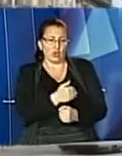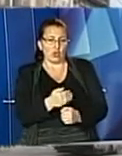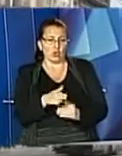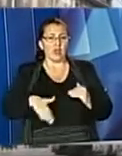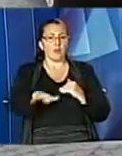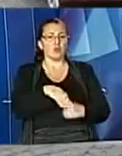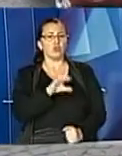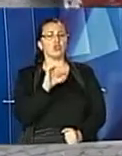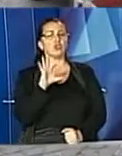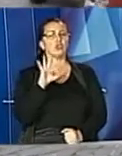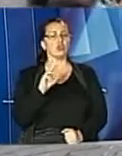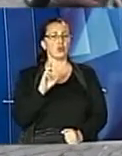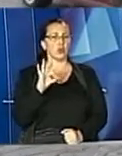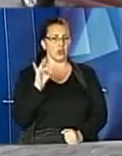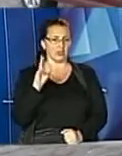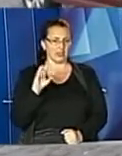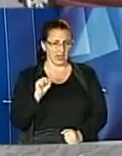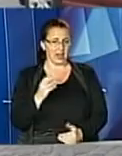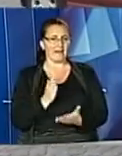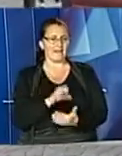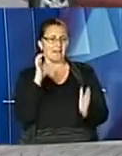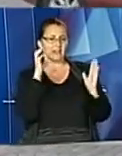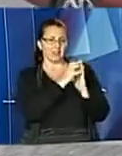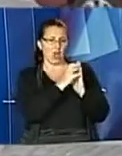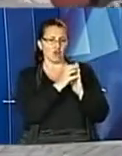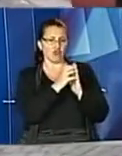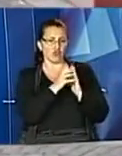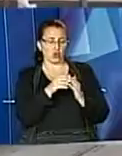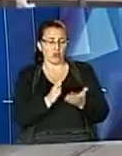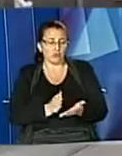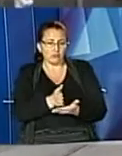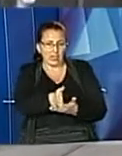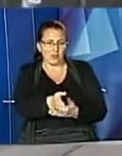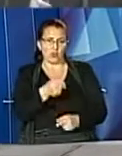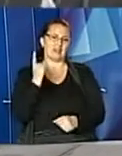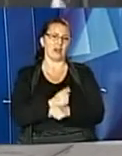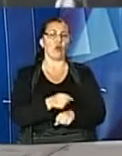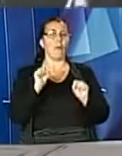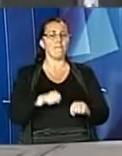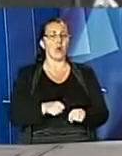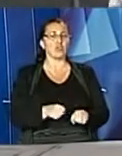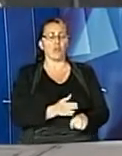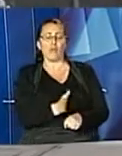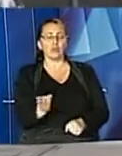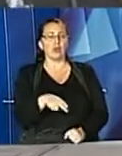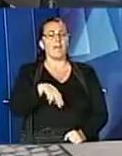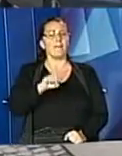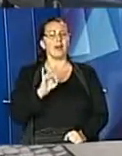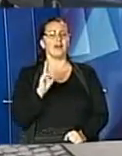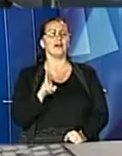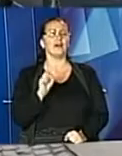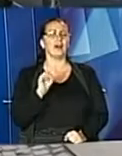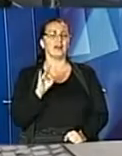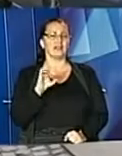є знак, що за 100 метрів рух прямо заборонено. Можна повернути на вулицю Пекарського або